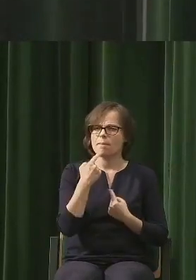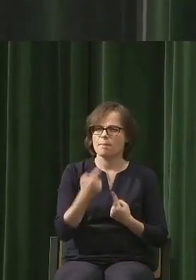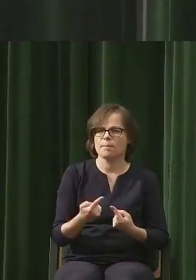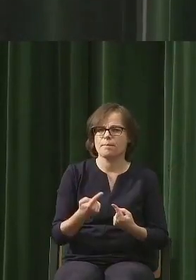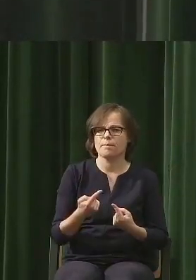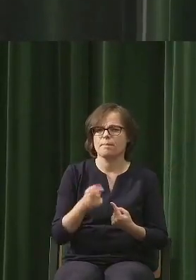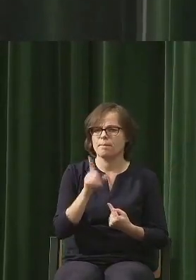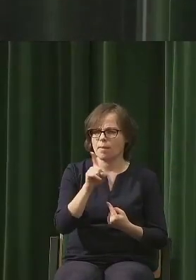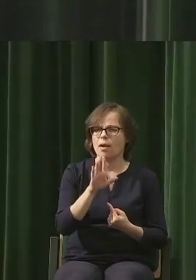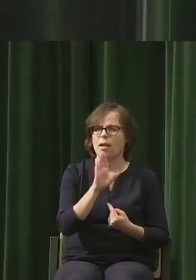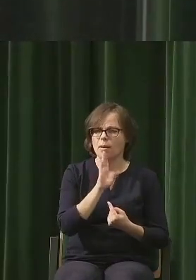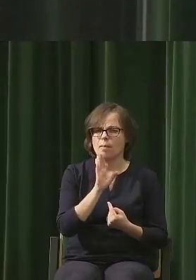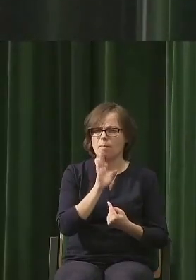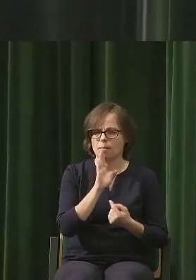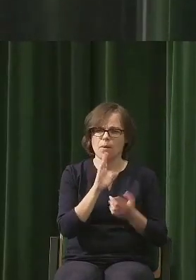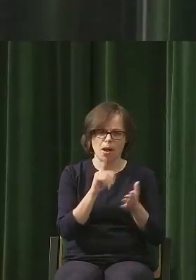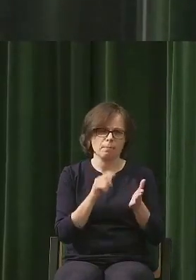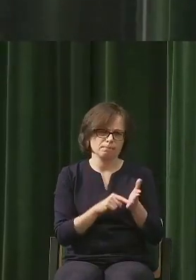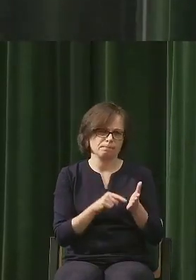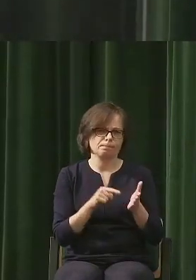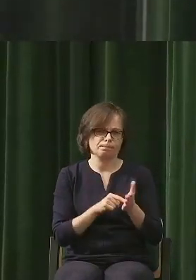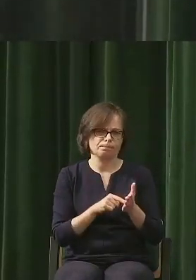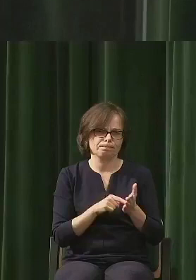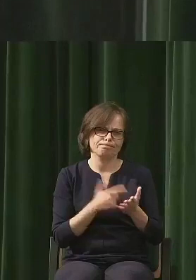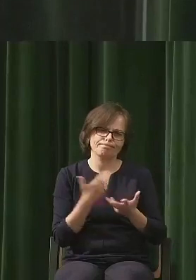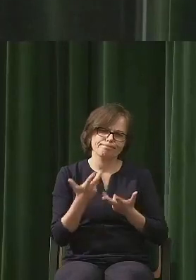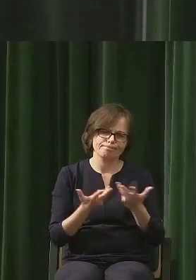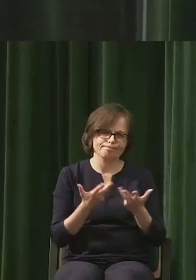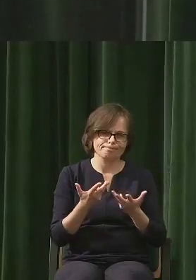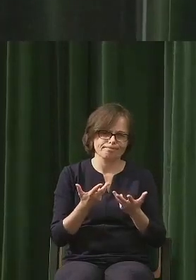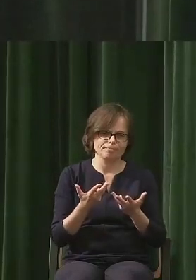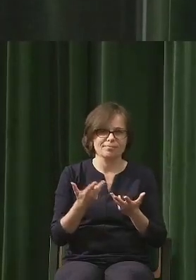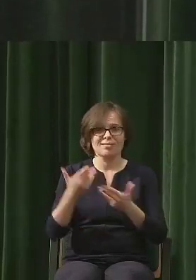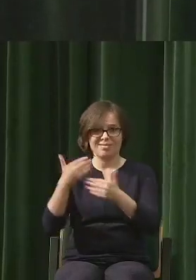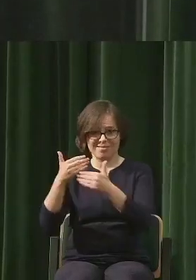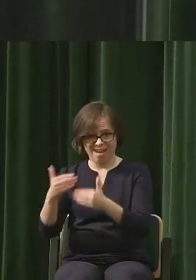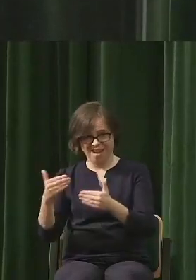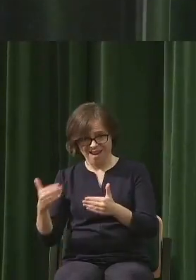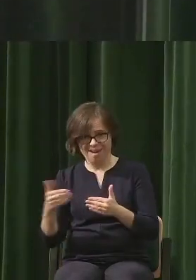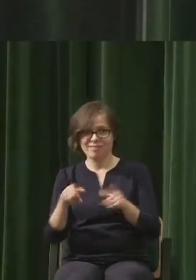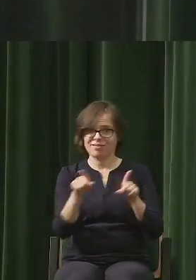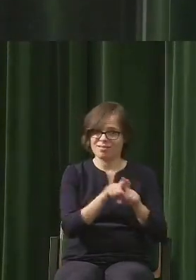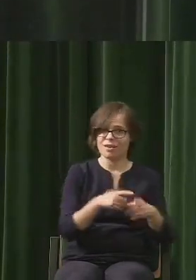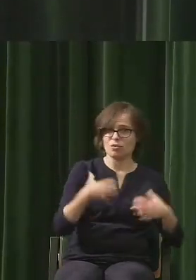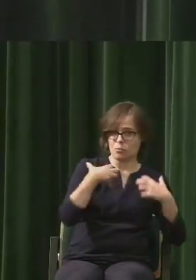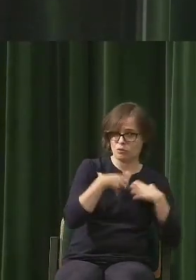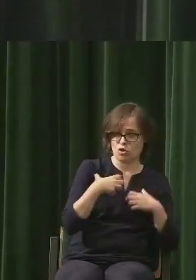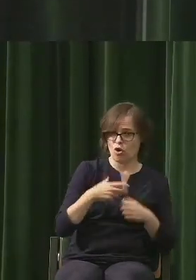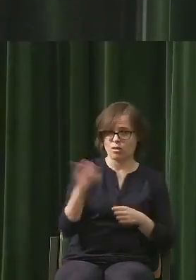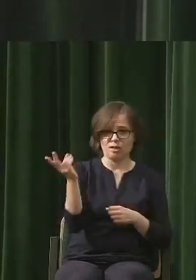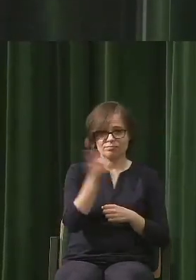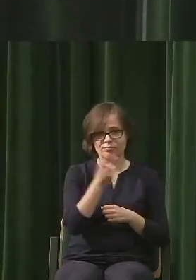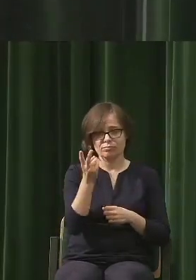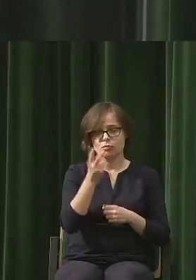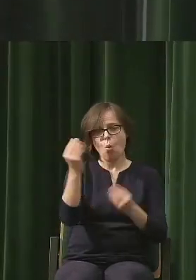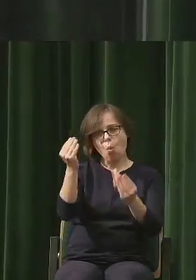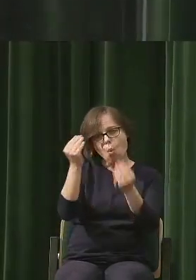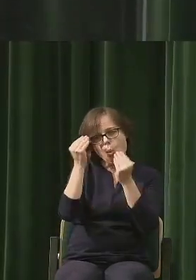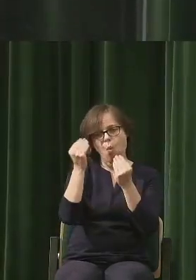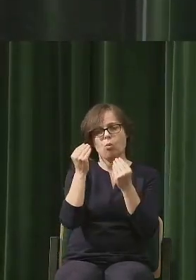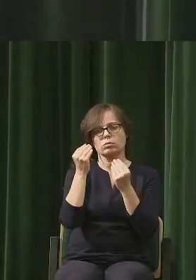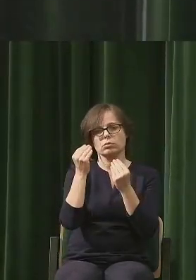właśnie w taki sposób, bo i teatr, i natura uczy zaglądanie